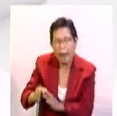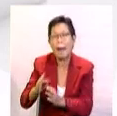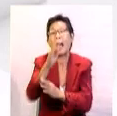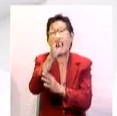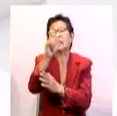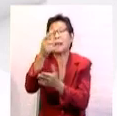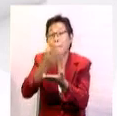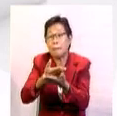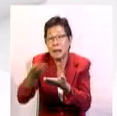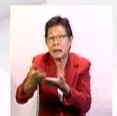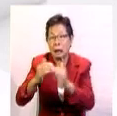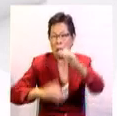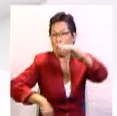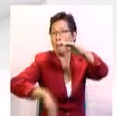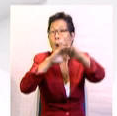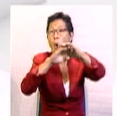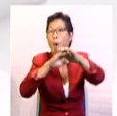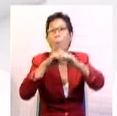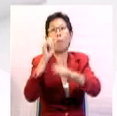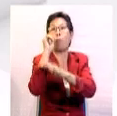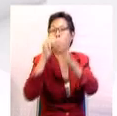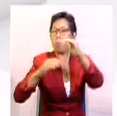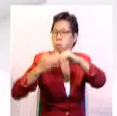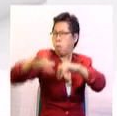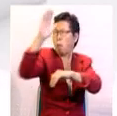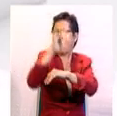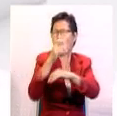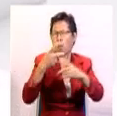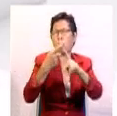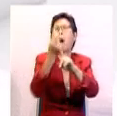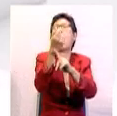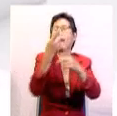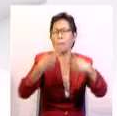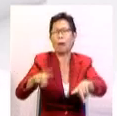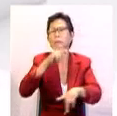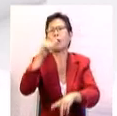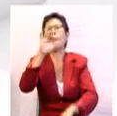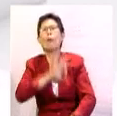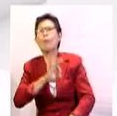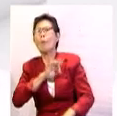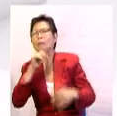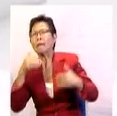pada harga melebihi harga pasaran serta tidak memberi pulangan sewajarnya. kerana menonton!